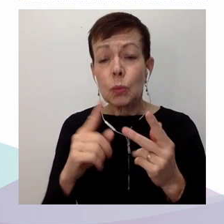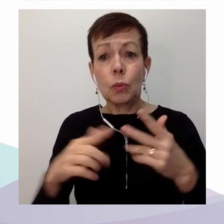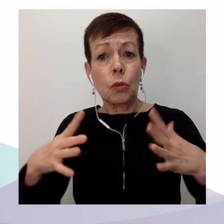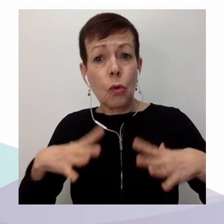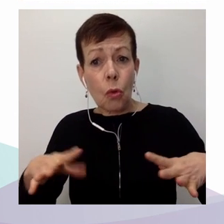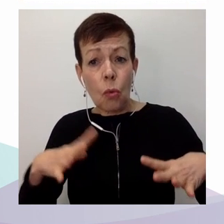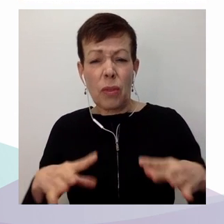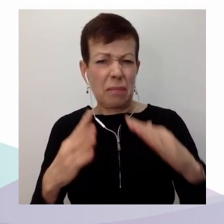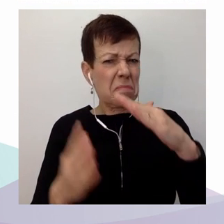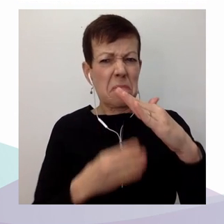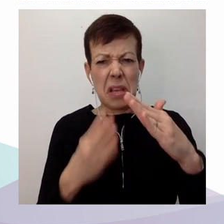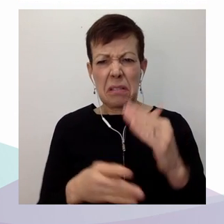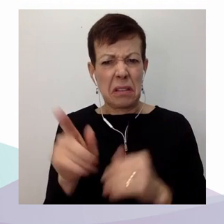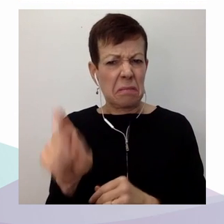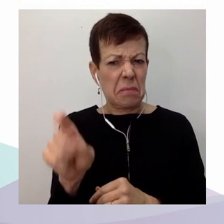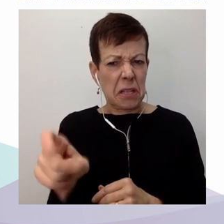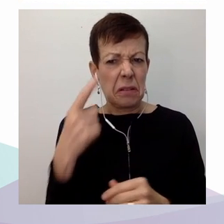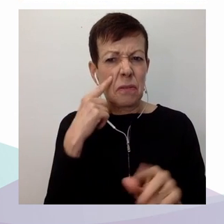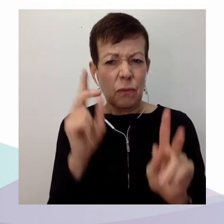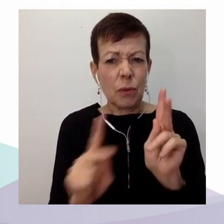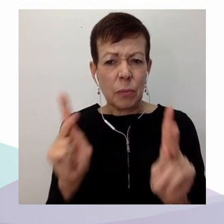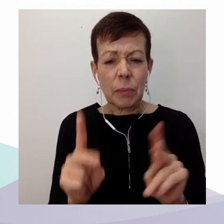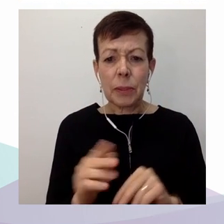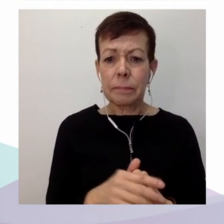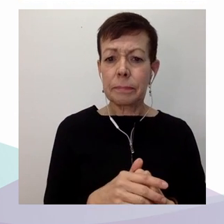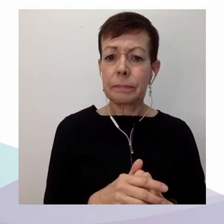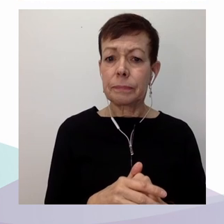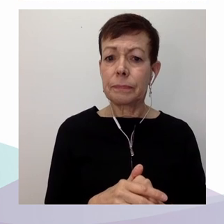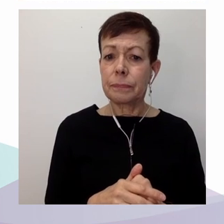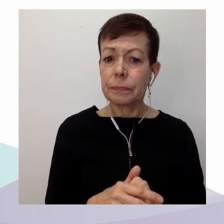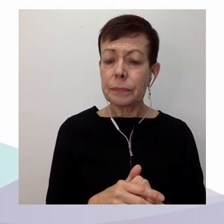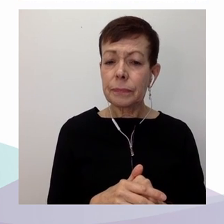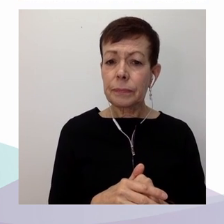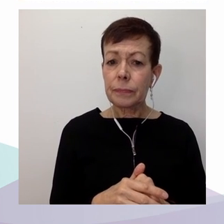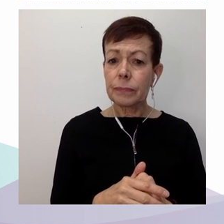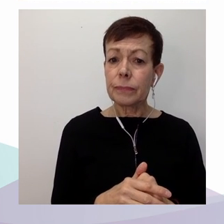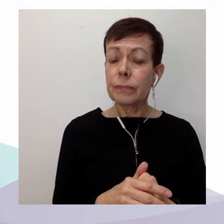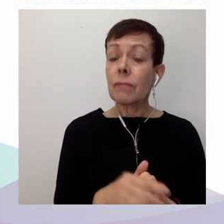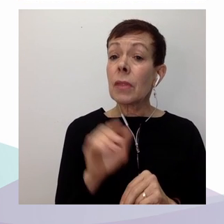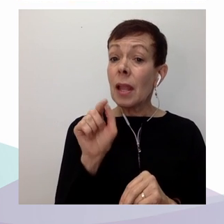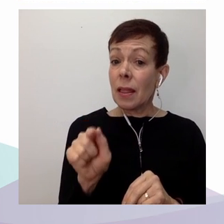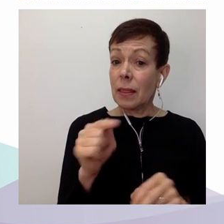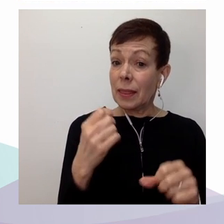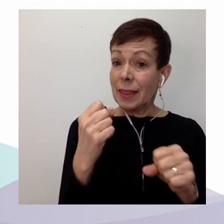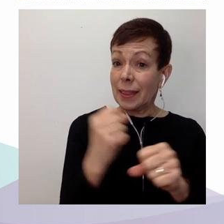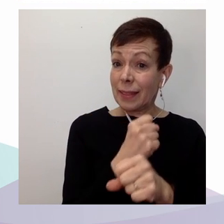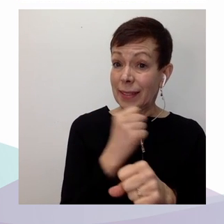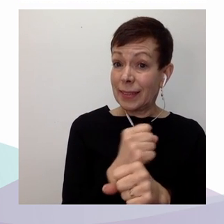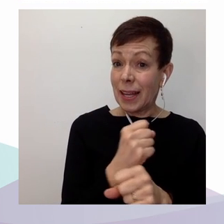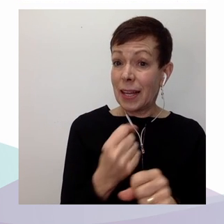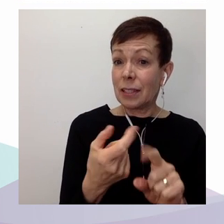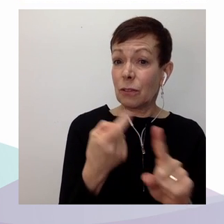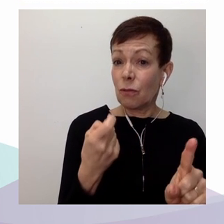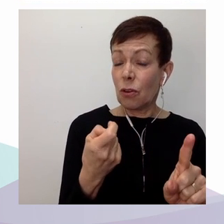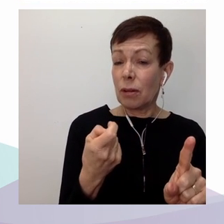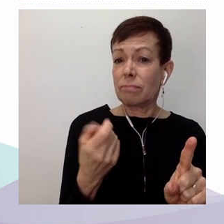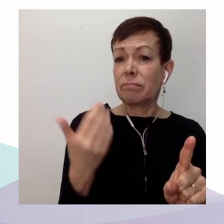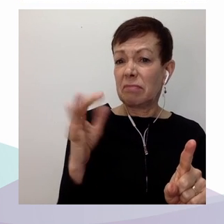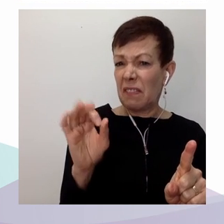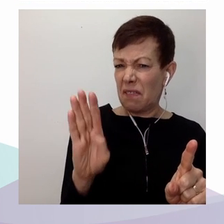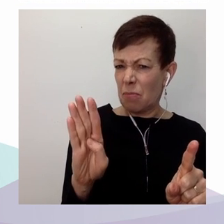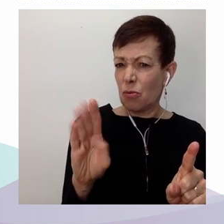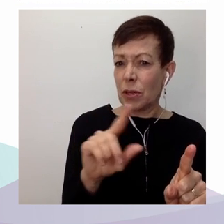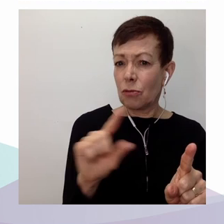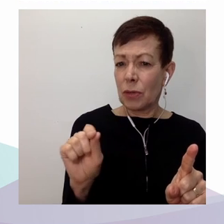de l'emploi et de la solidarité sociale de février 2022, indiquent qu'environ 300 000 personnes sont prestataires d'un